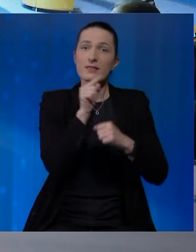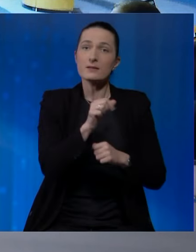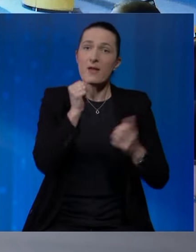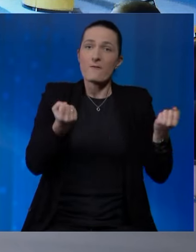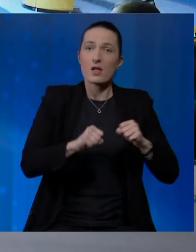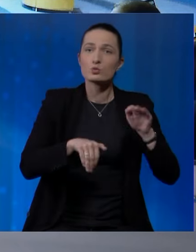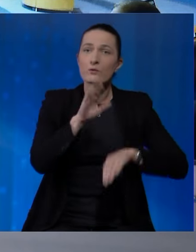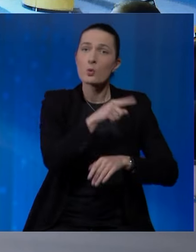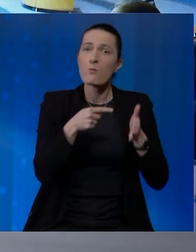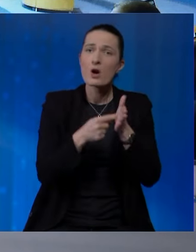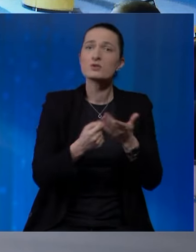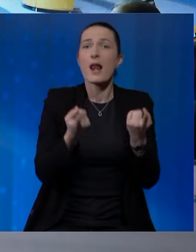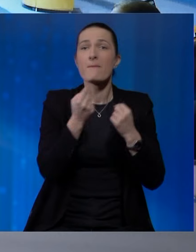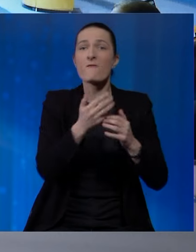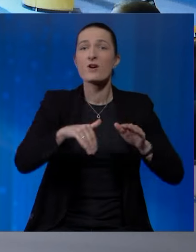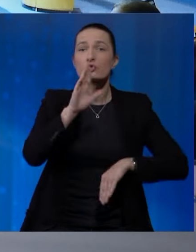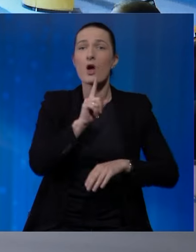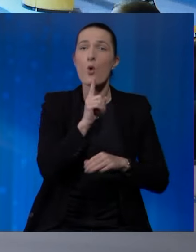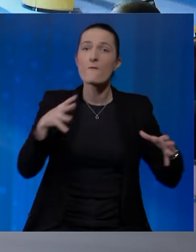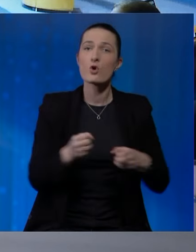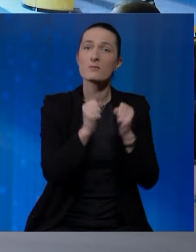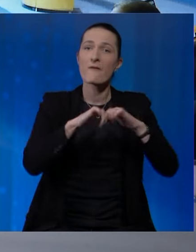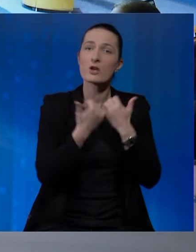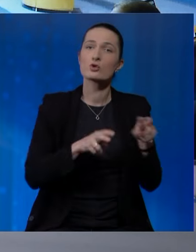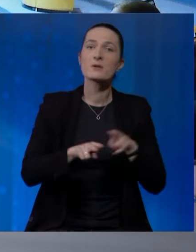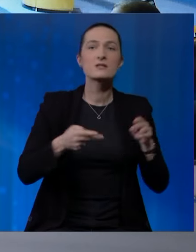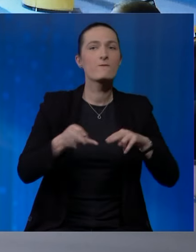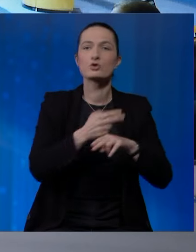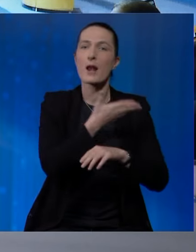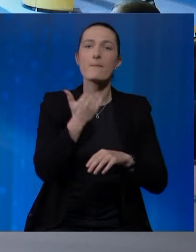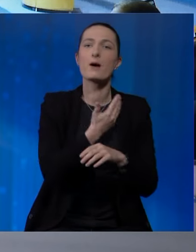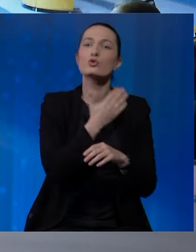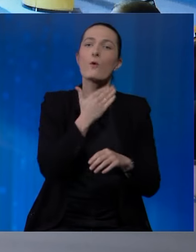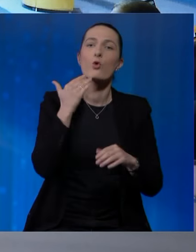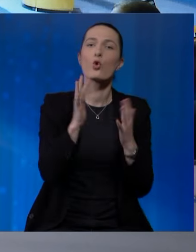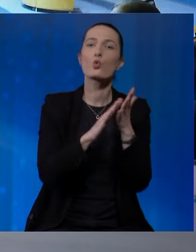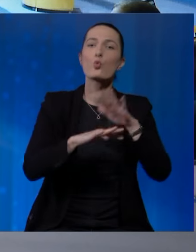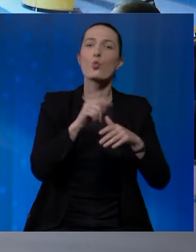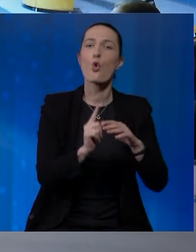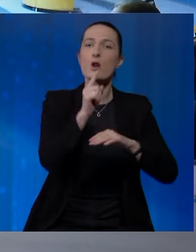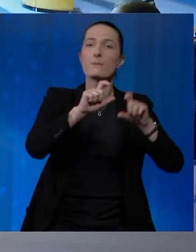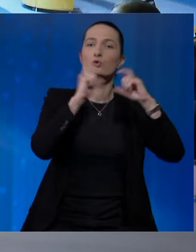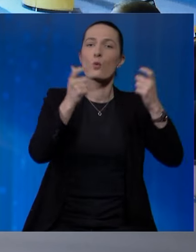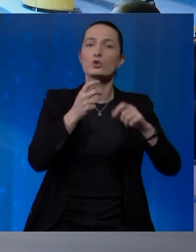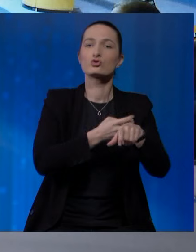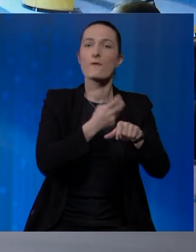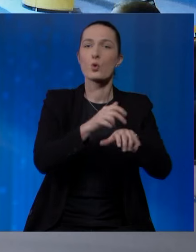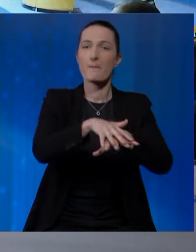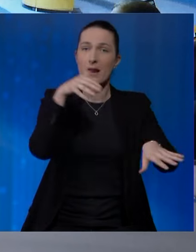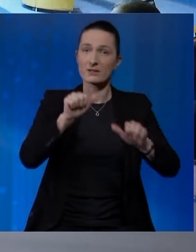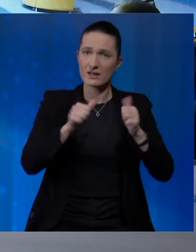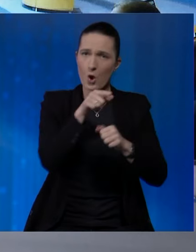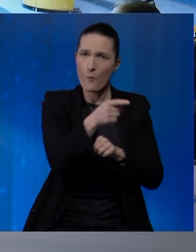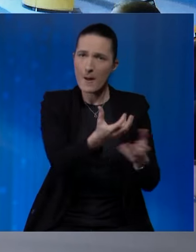većinu. Pokazalo se naime da većina koja je formirala aktuelno vijeće ministara više nema dovoljno ruku u gornjem domu državnog parlamenta.